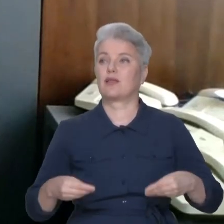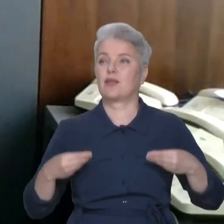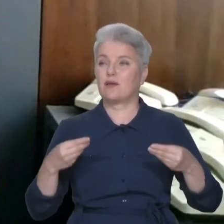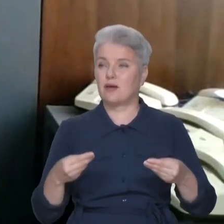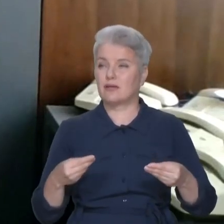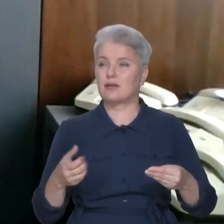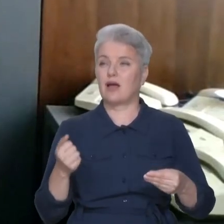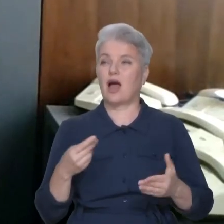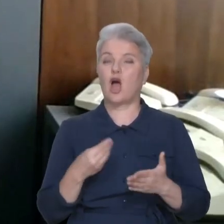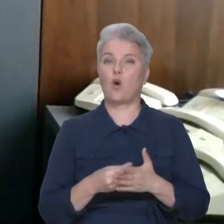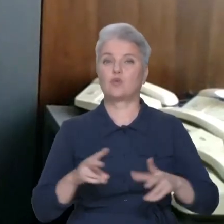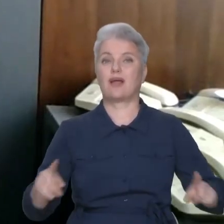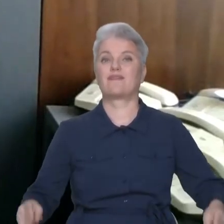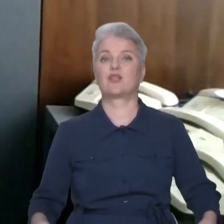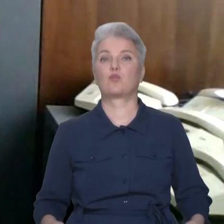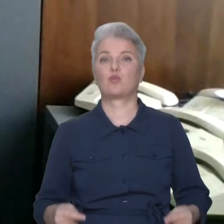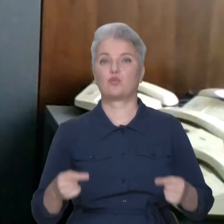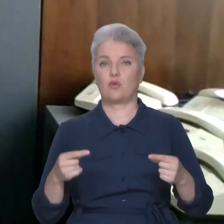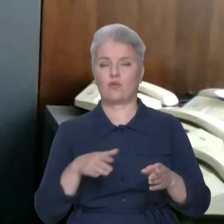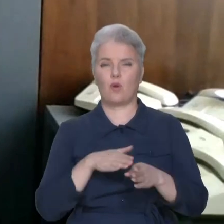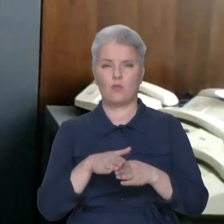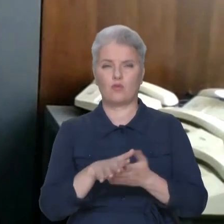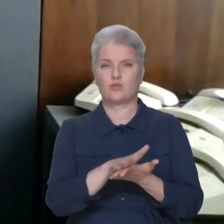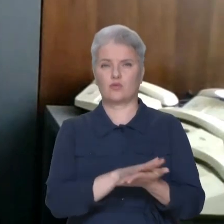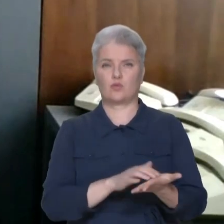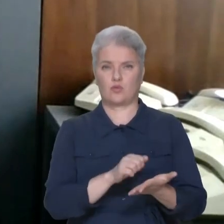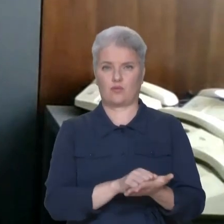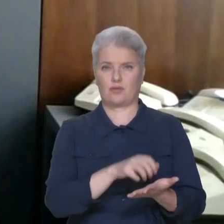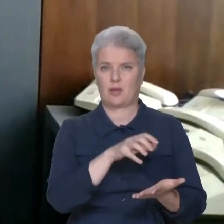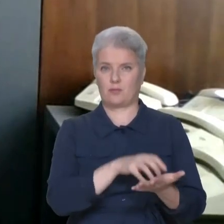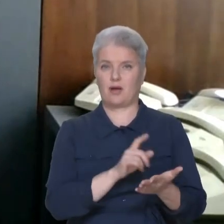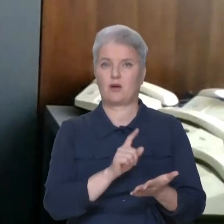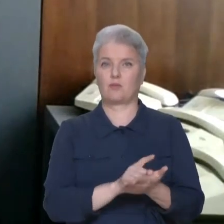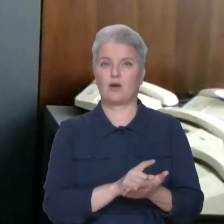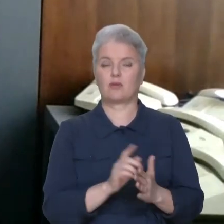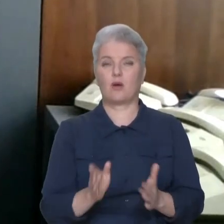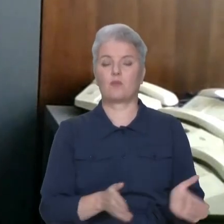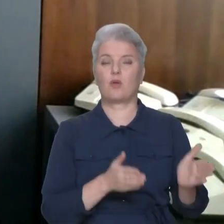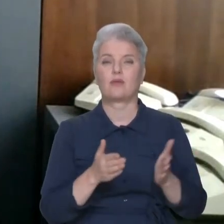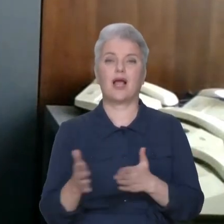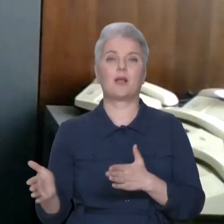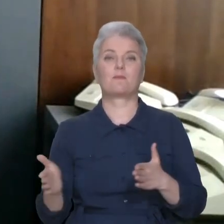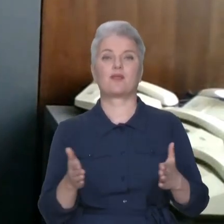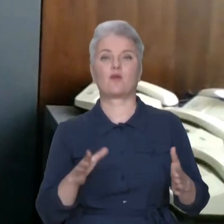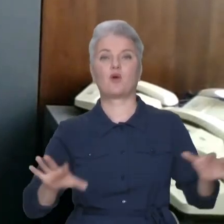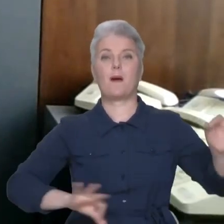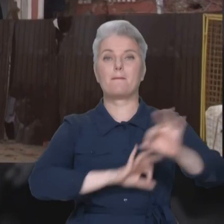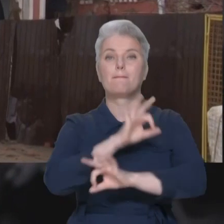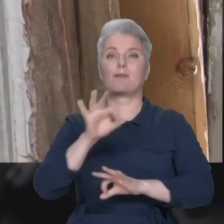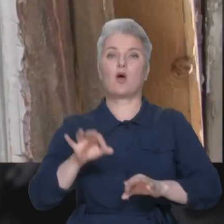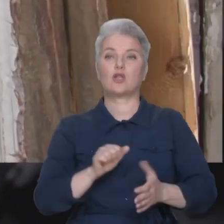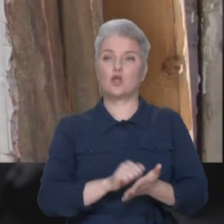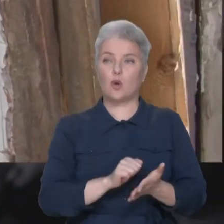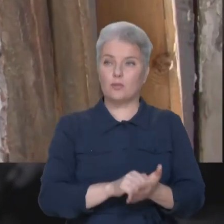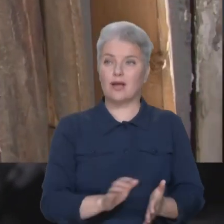А от кошти на відбудову повністю зруйнованих пам'яток мають пройти підготовку щодо проєктної документації,